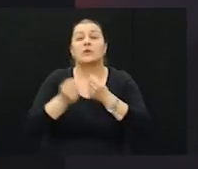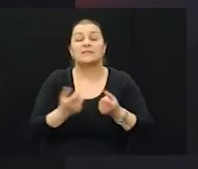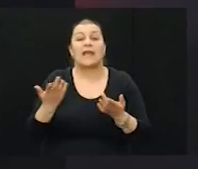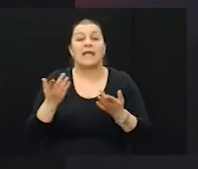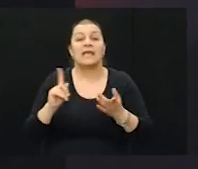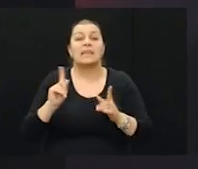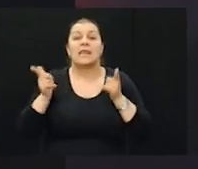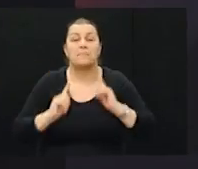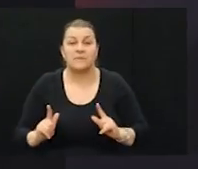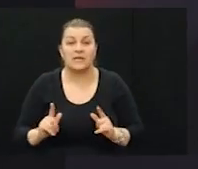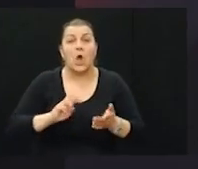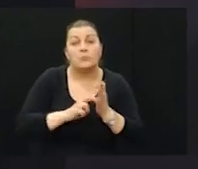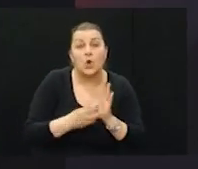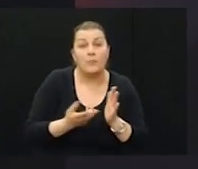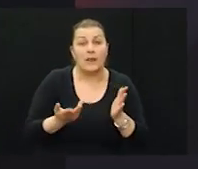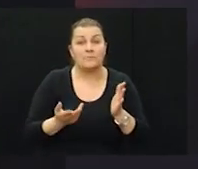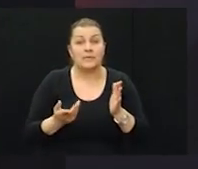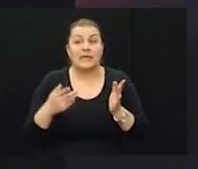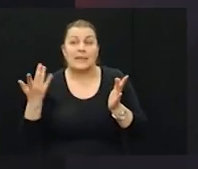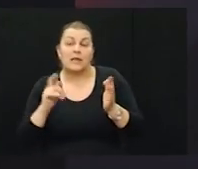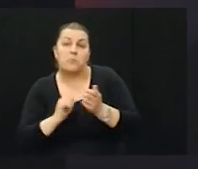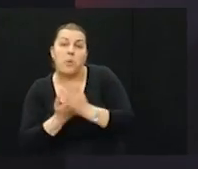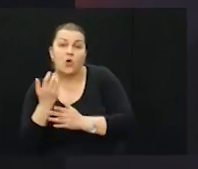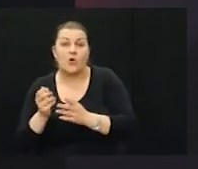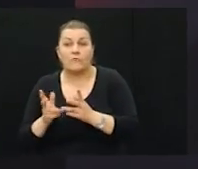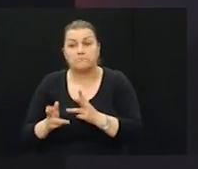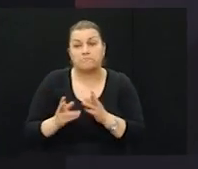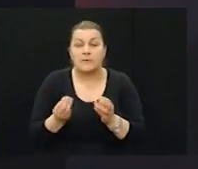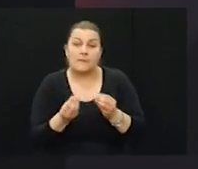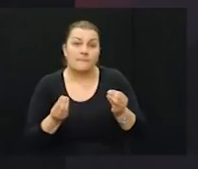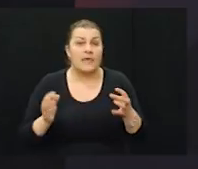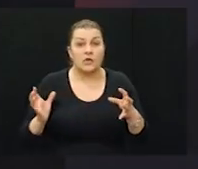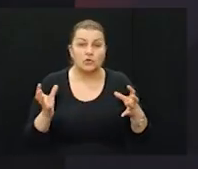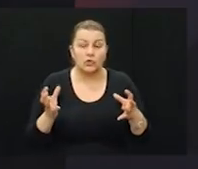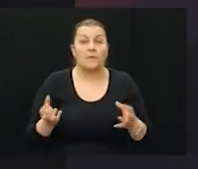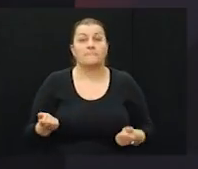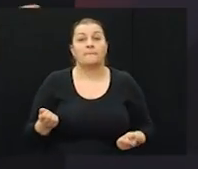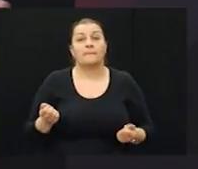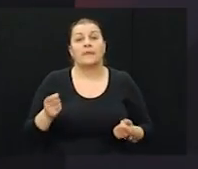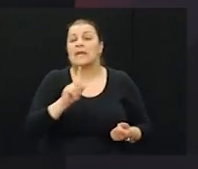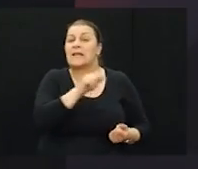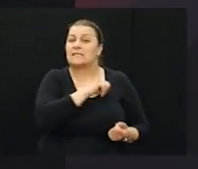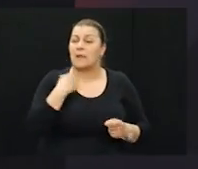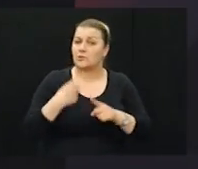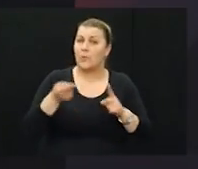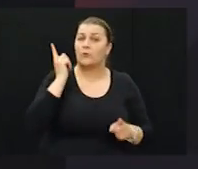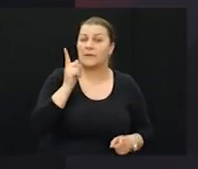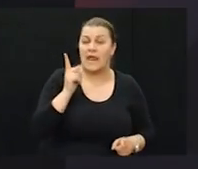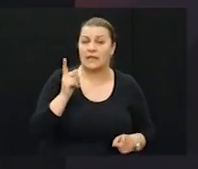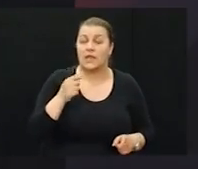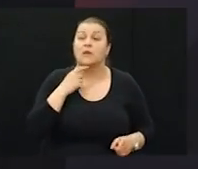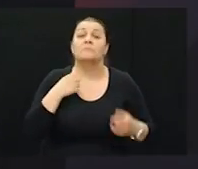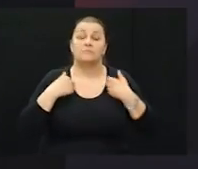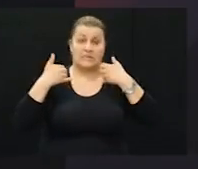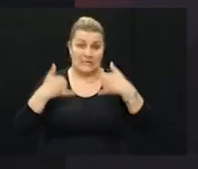nemire, probleme. Da mogući krojači karata ponovno drže škare u svojim rukama. Ne samo radi prijetnjete. Mi